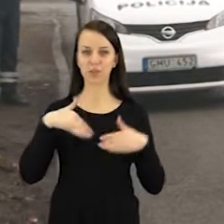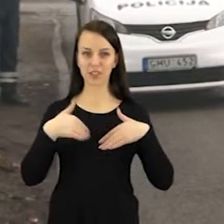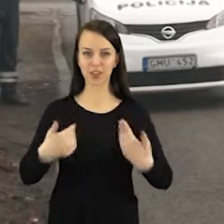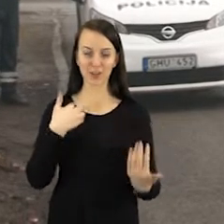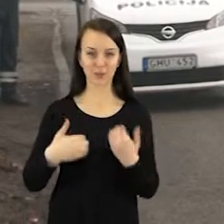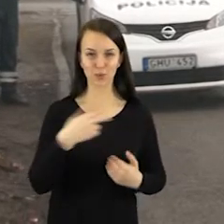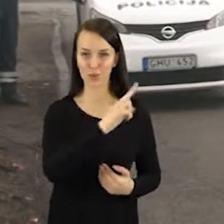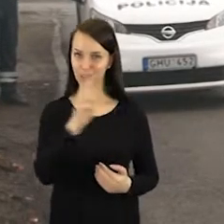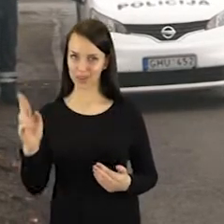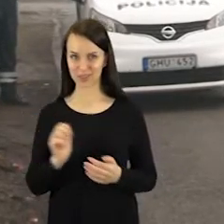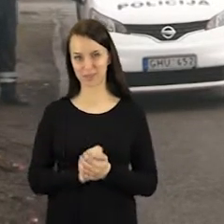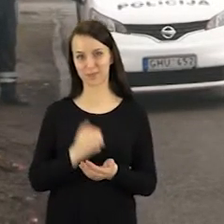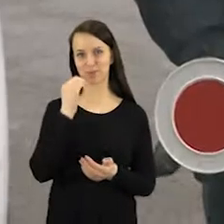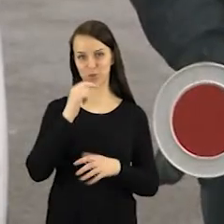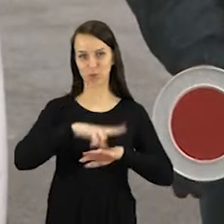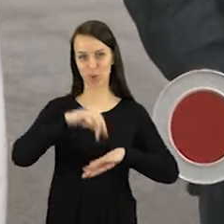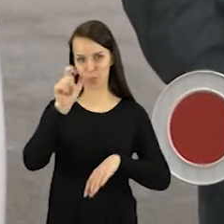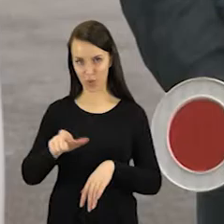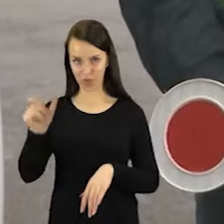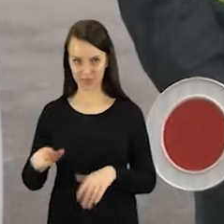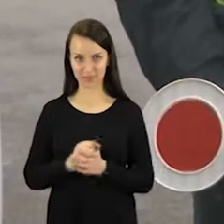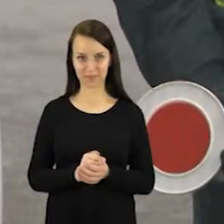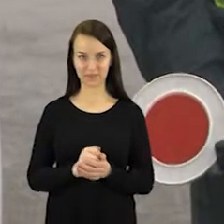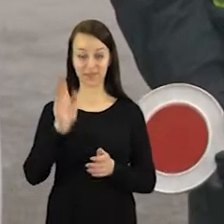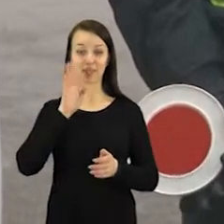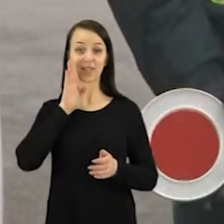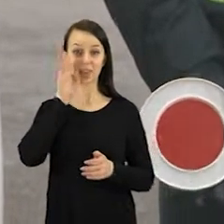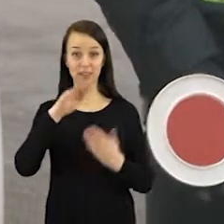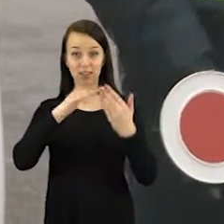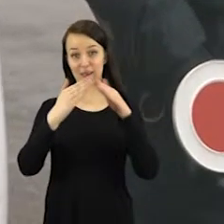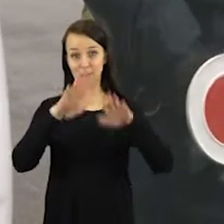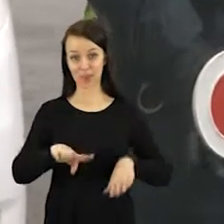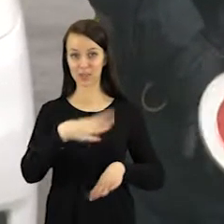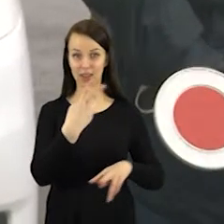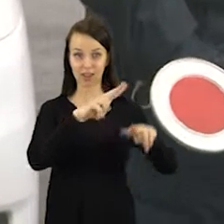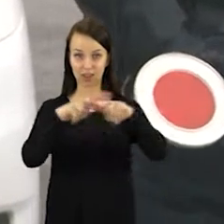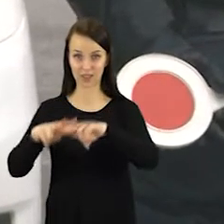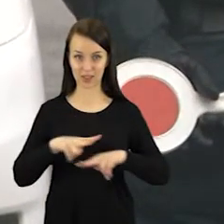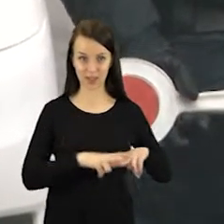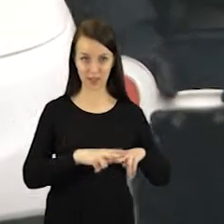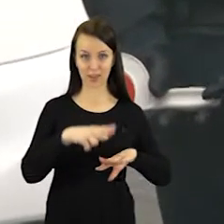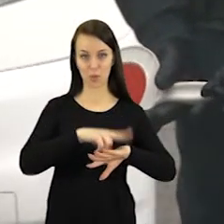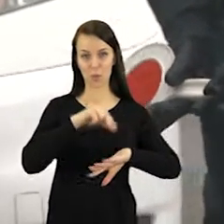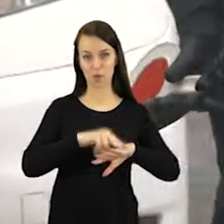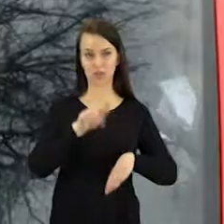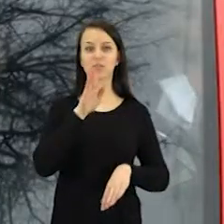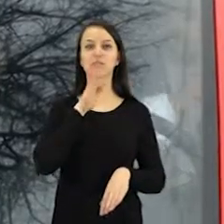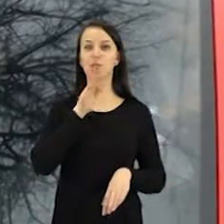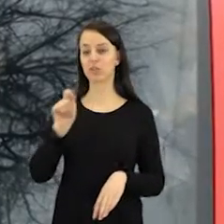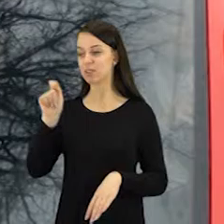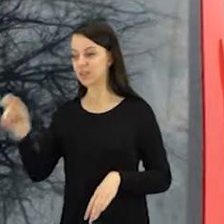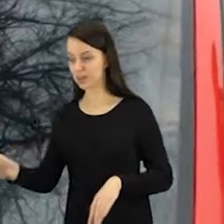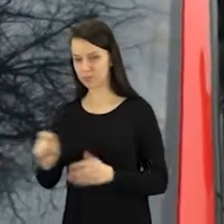dailiosios lities atstovės vieni pirmųjų suskubo šiaulių pareigūnai. Nuo ankstyvo ryto keturiuose miesto vietuose pareigūnai stabdė